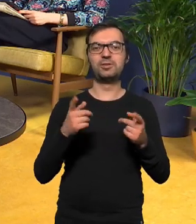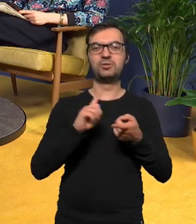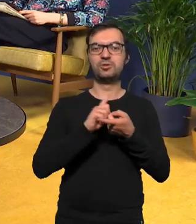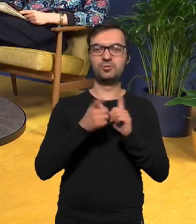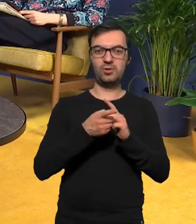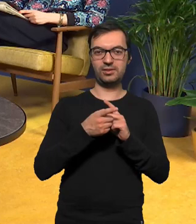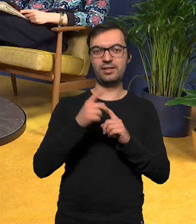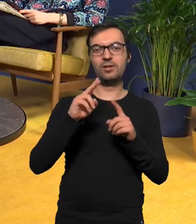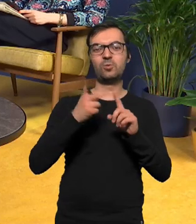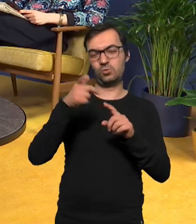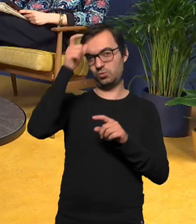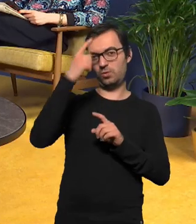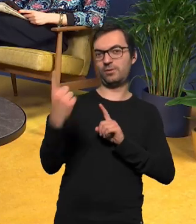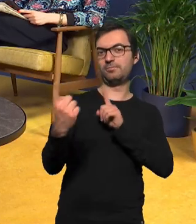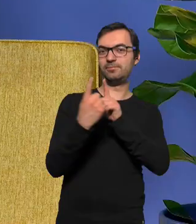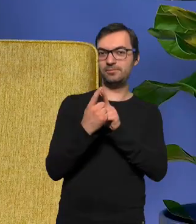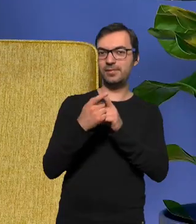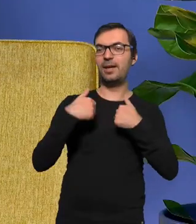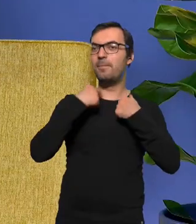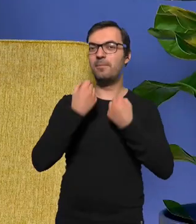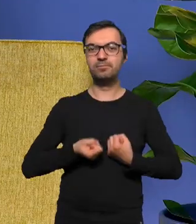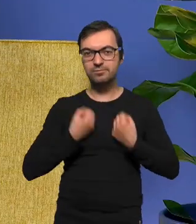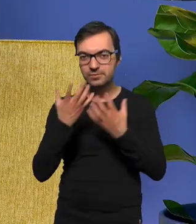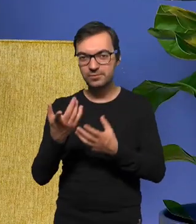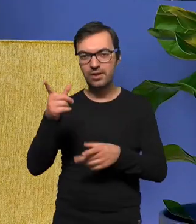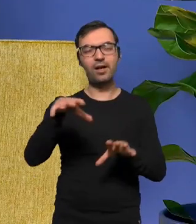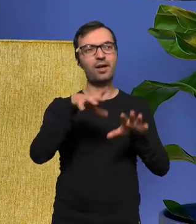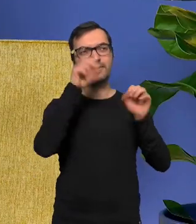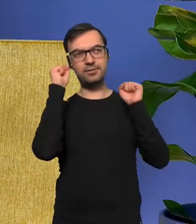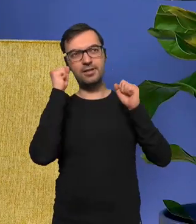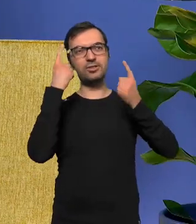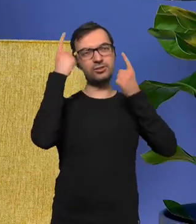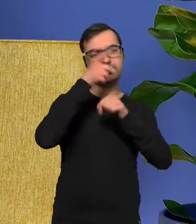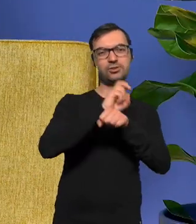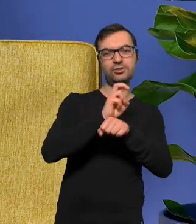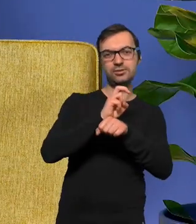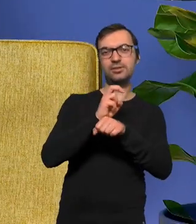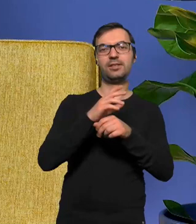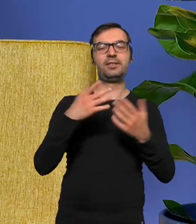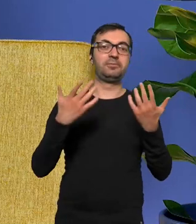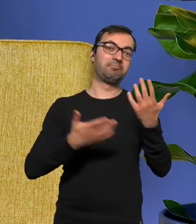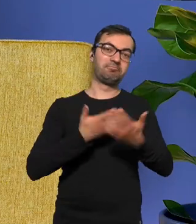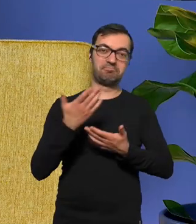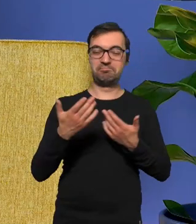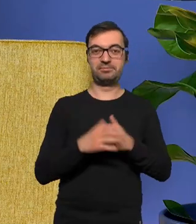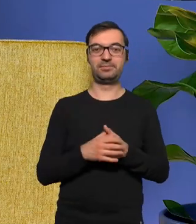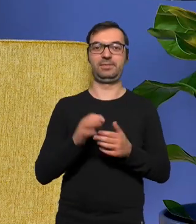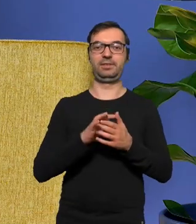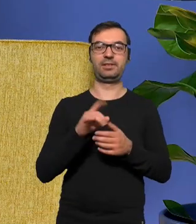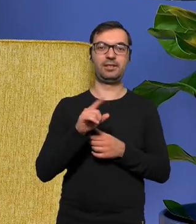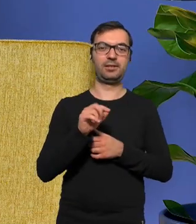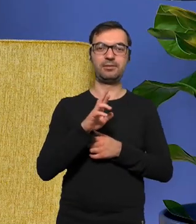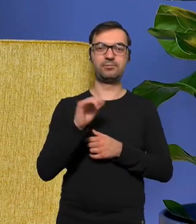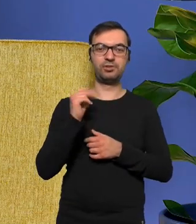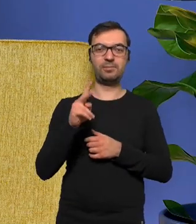gdzie pojawia się filtracja przez inny odbiór tego co my tworzymy no i zazwyczaj w przypadku Przemka